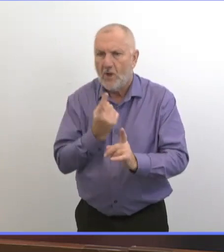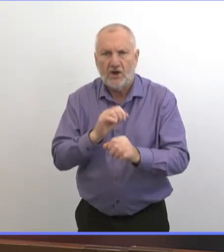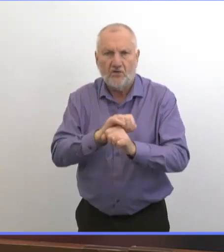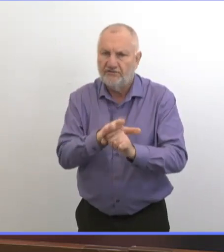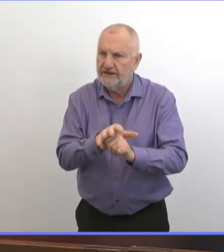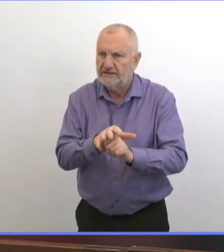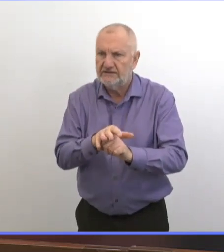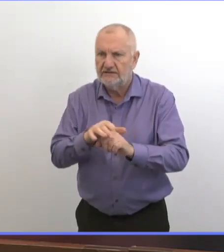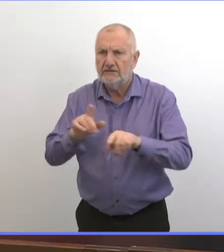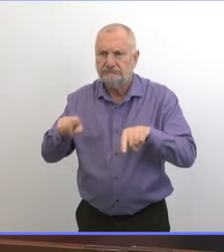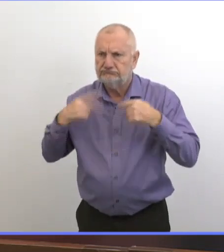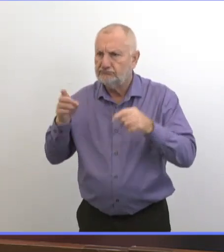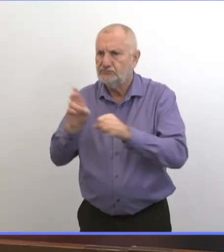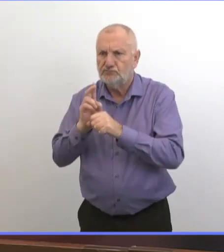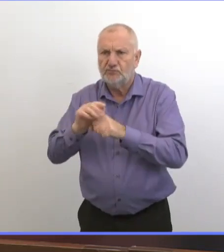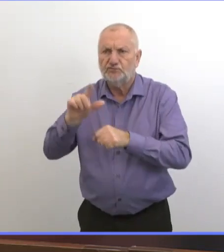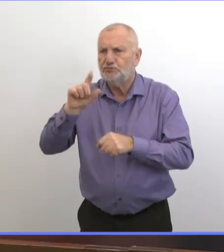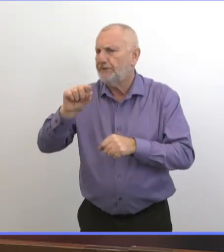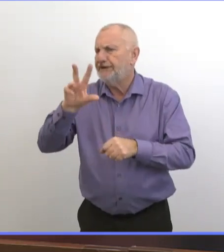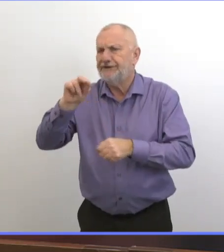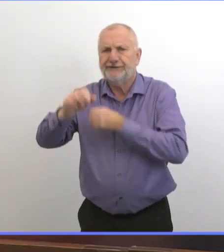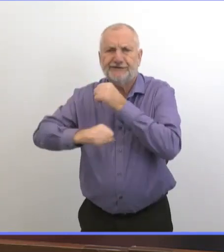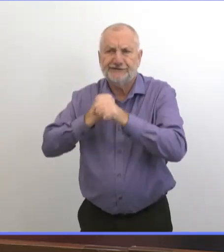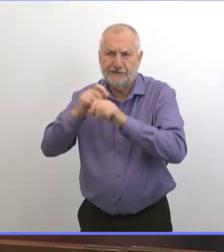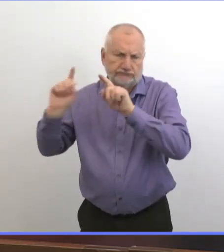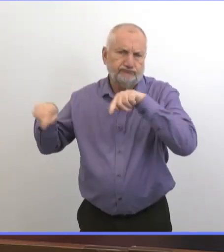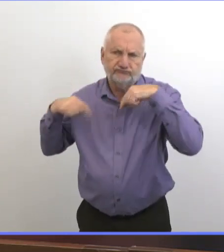décennies qu'on utilise les tests PCR.